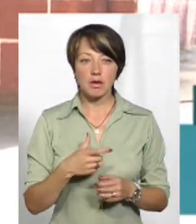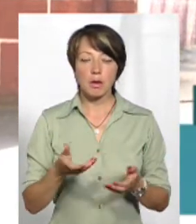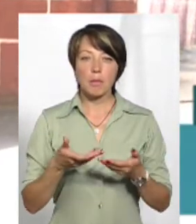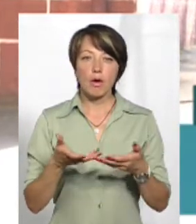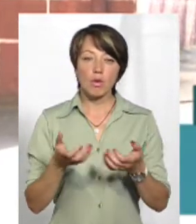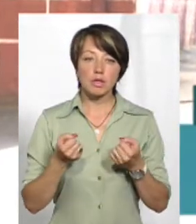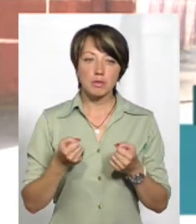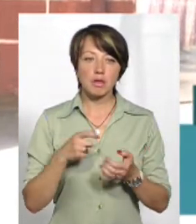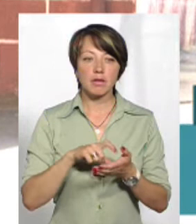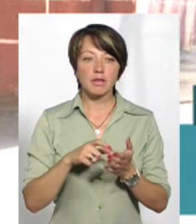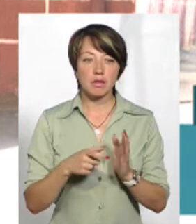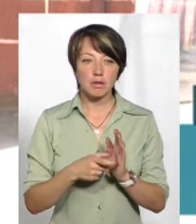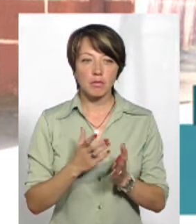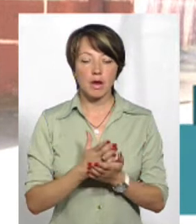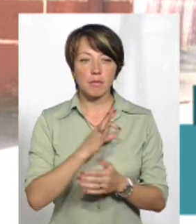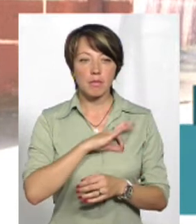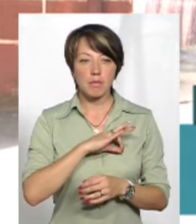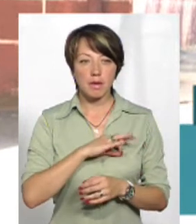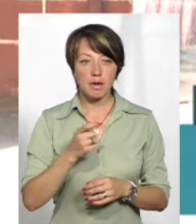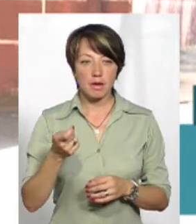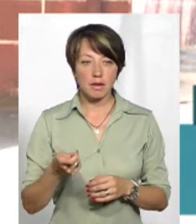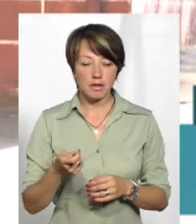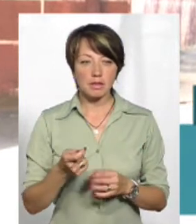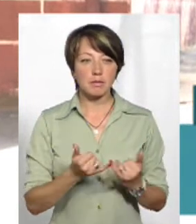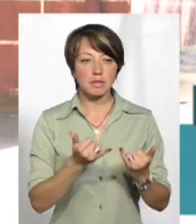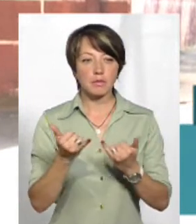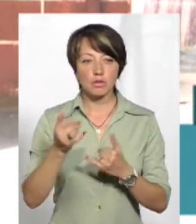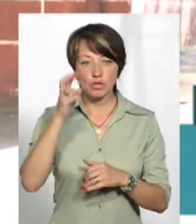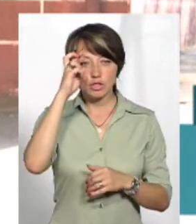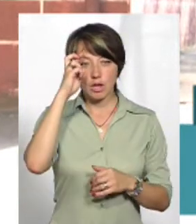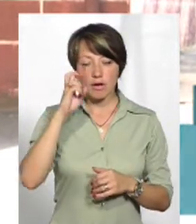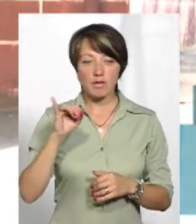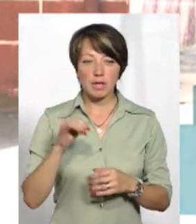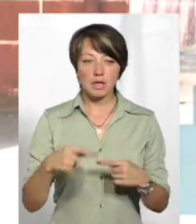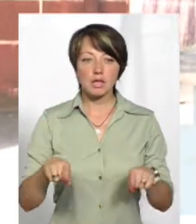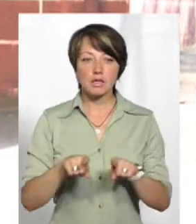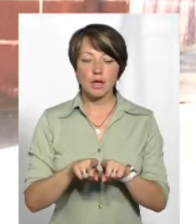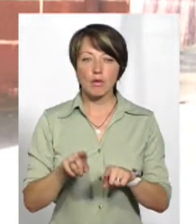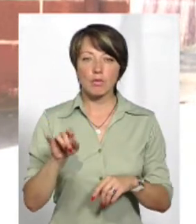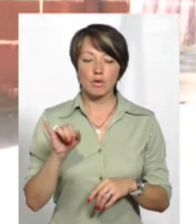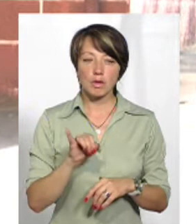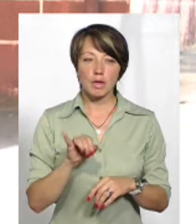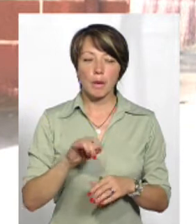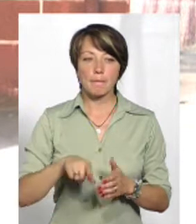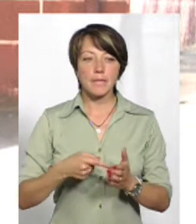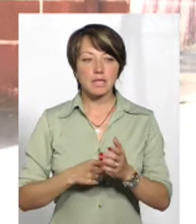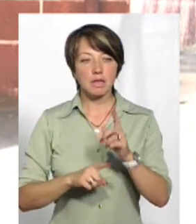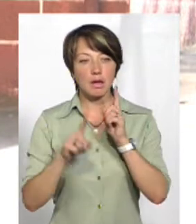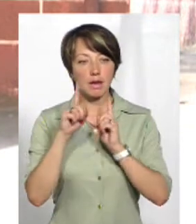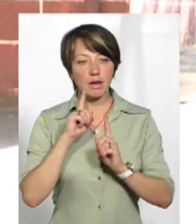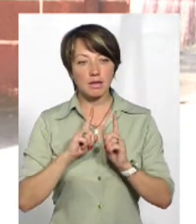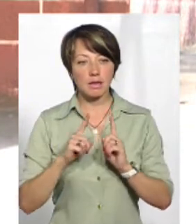отримали квартиру, ми маємо пільги, які забезпечує держава, і так само і міська рада.